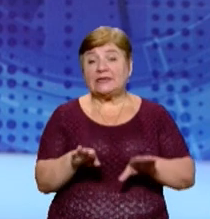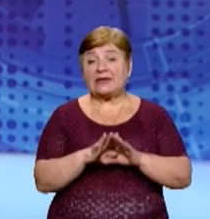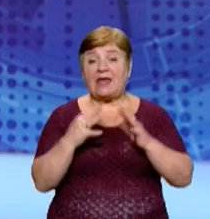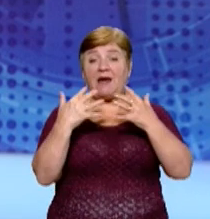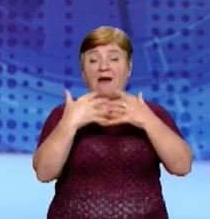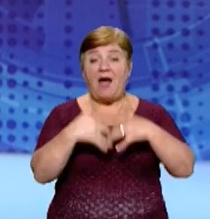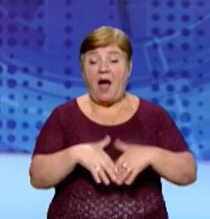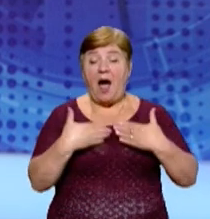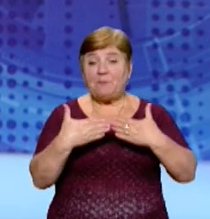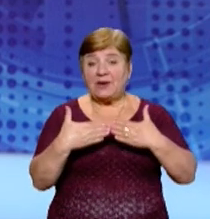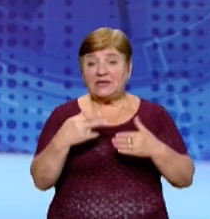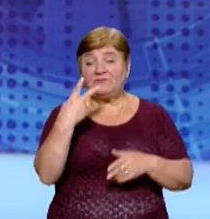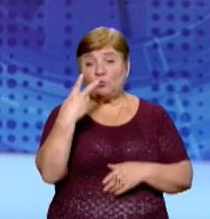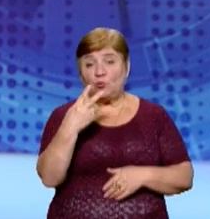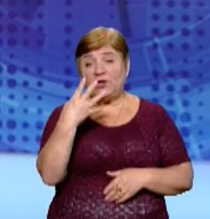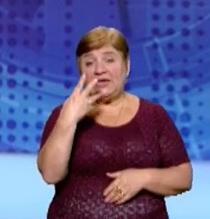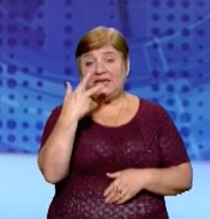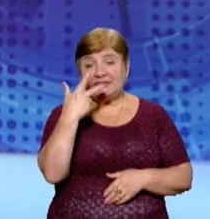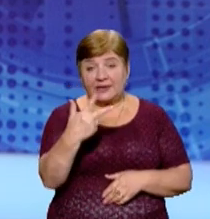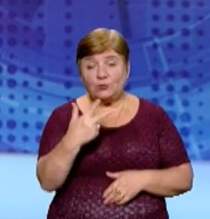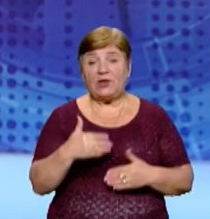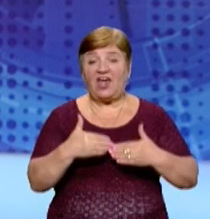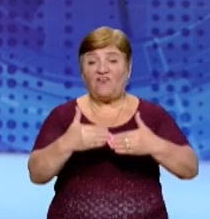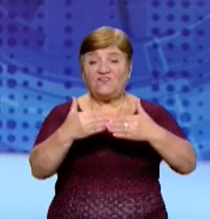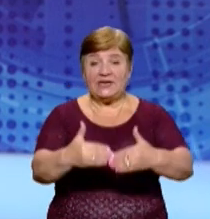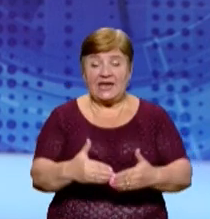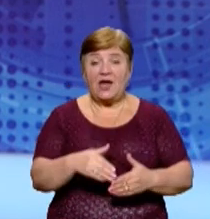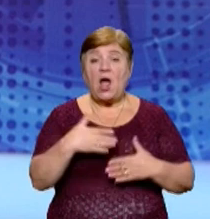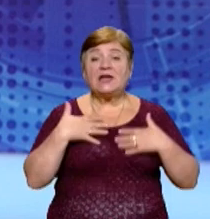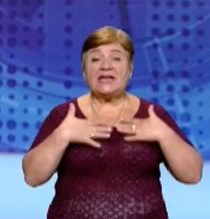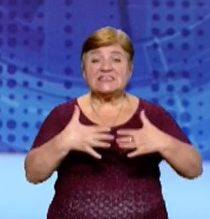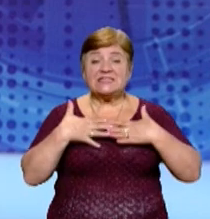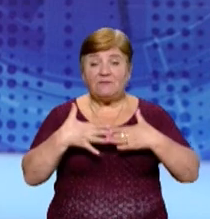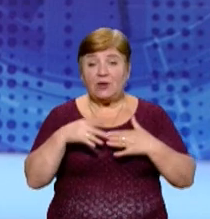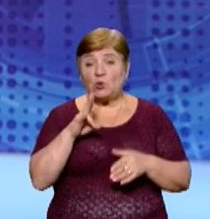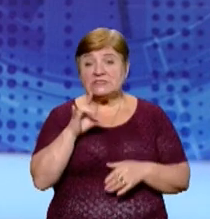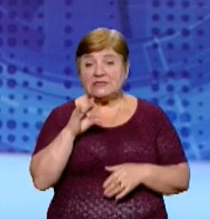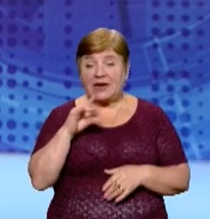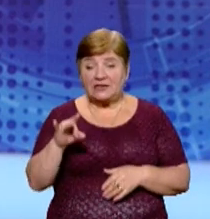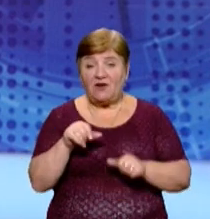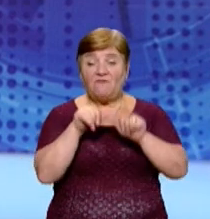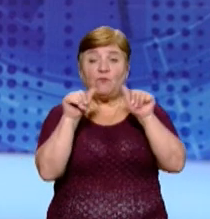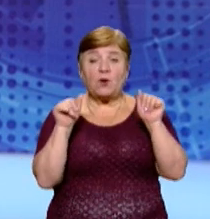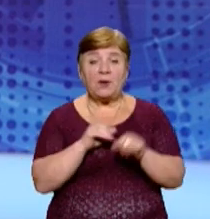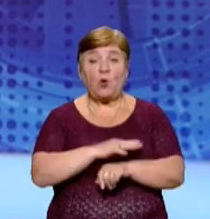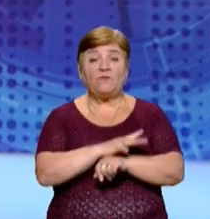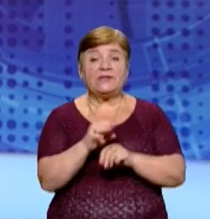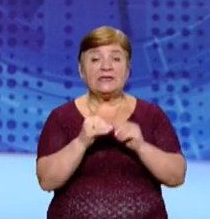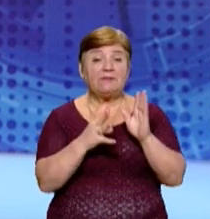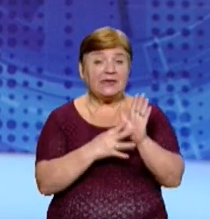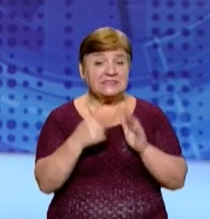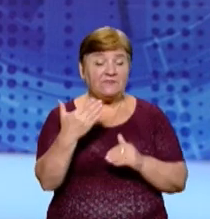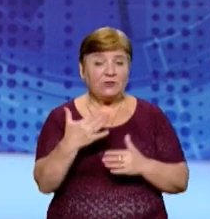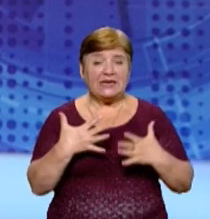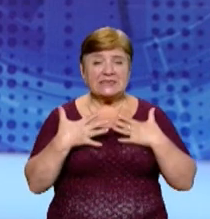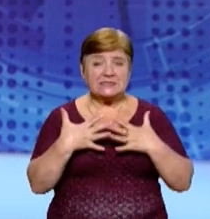медзакладів другої та третьої хвилі. Кисневі концентратори допомагають пацієнтам із ускладеними формами ковід-19. Вони